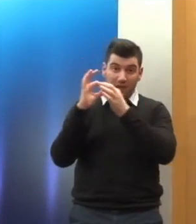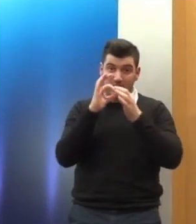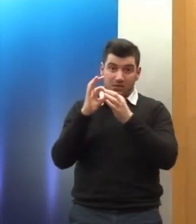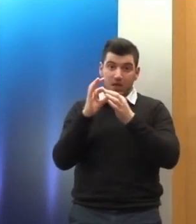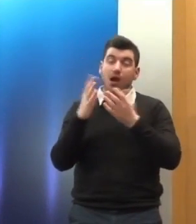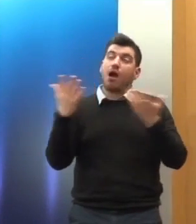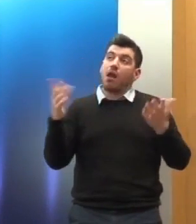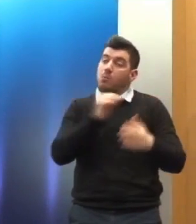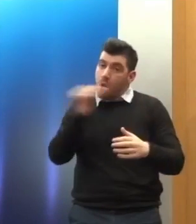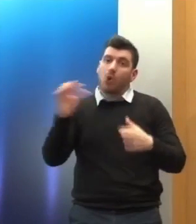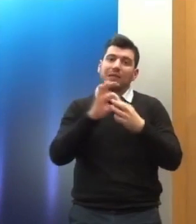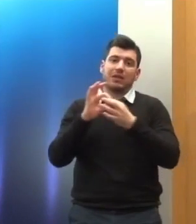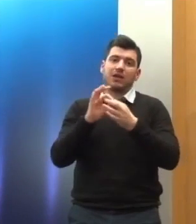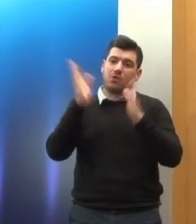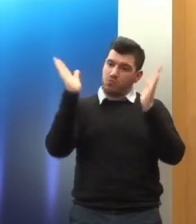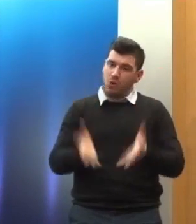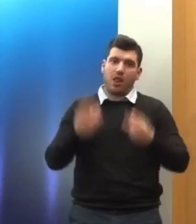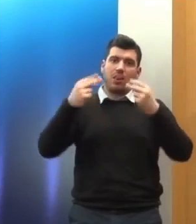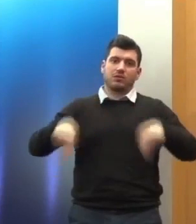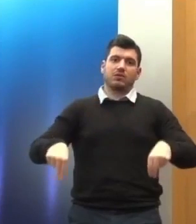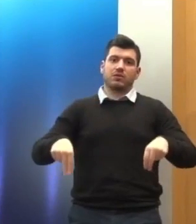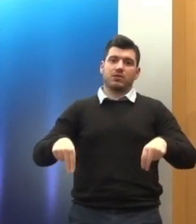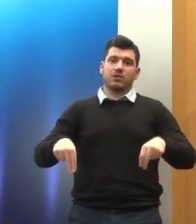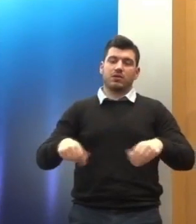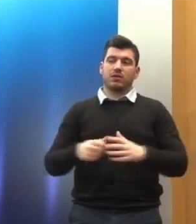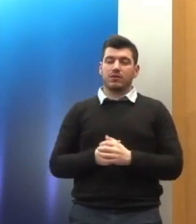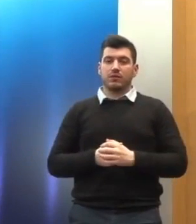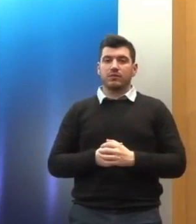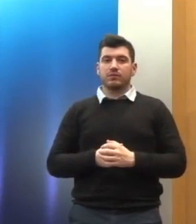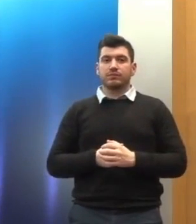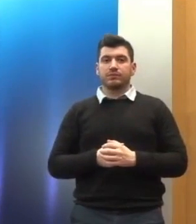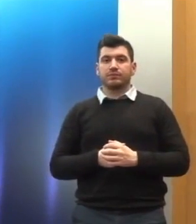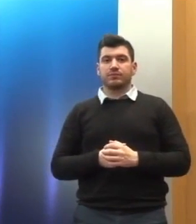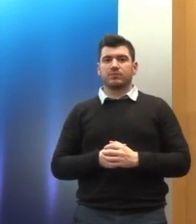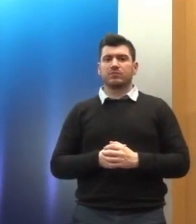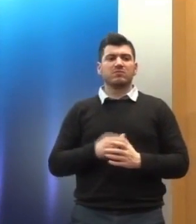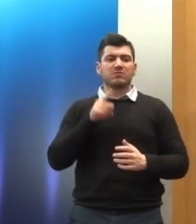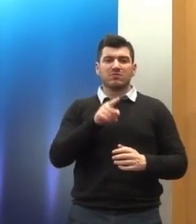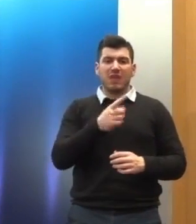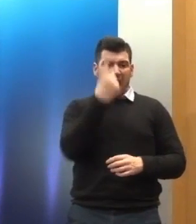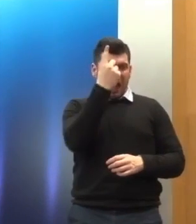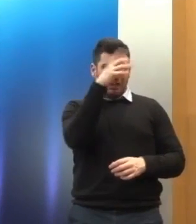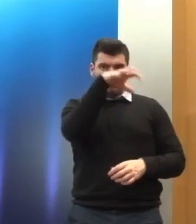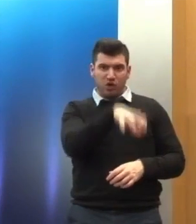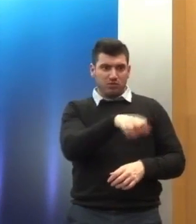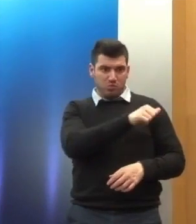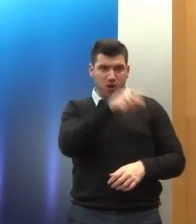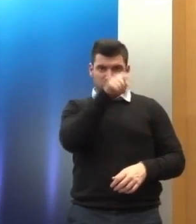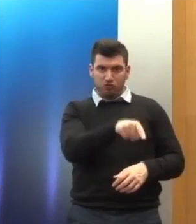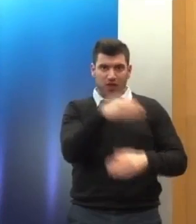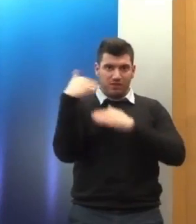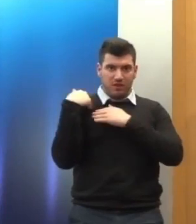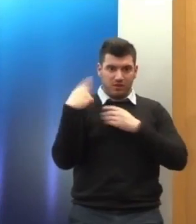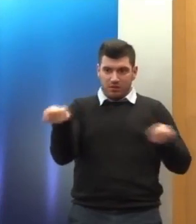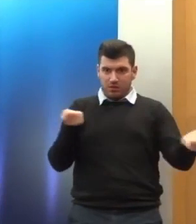γίνεται μόνο έτσι μπορεί να γίνει είναι πολυπαραγοντικό ζήτημα ξαναείπα ότι είναι ένα